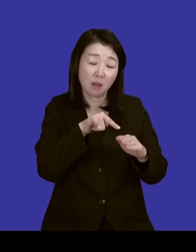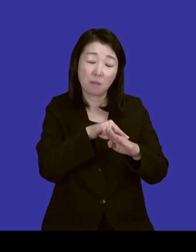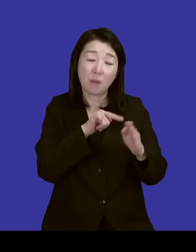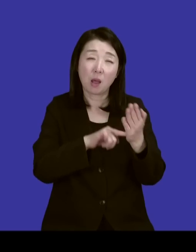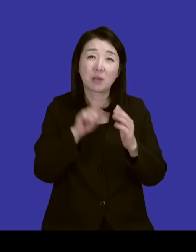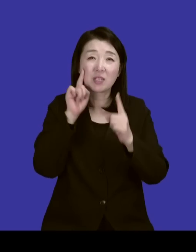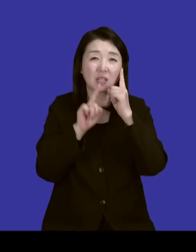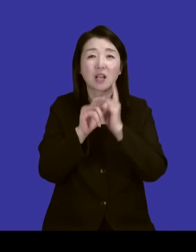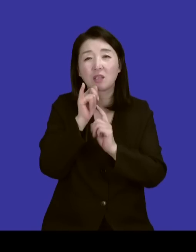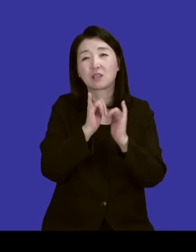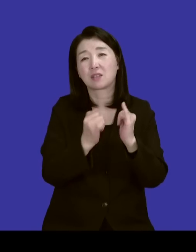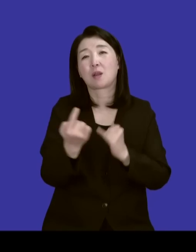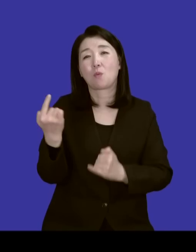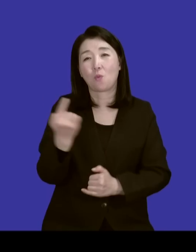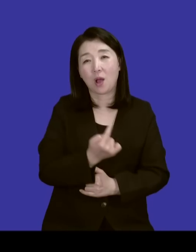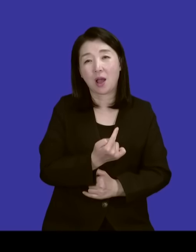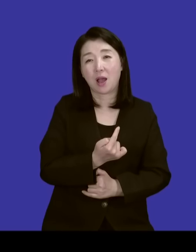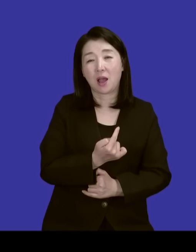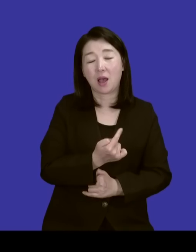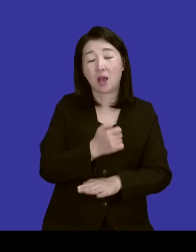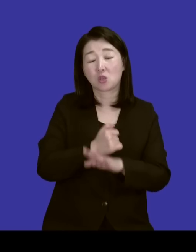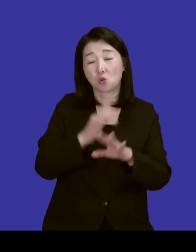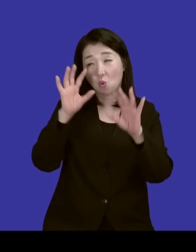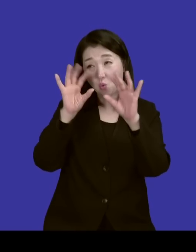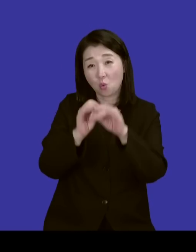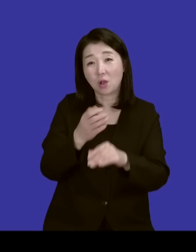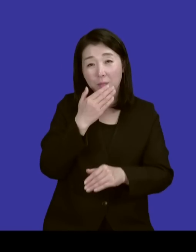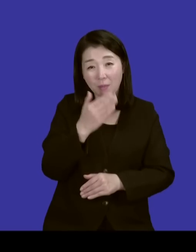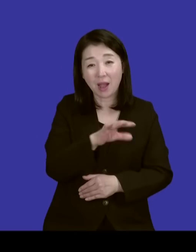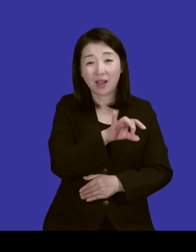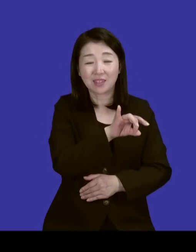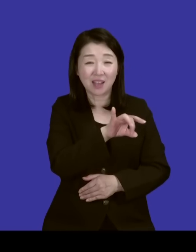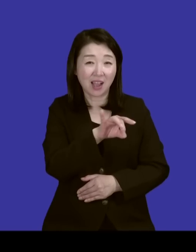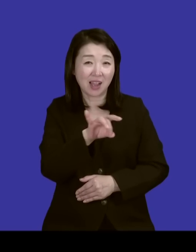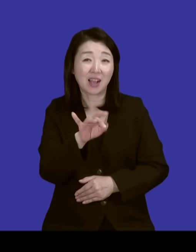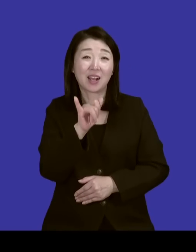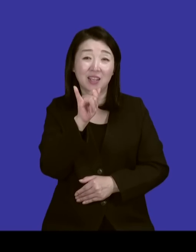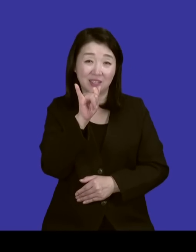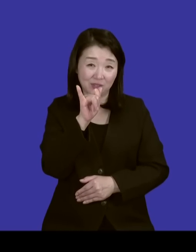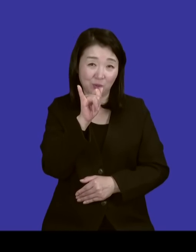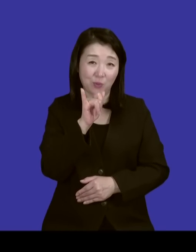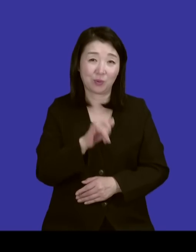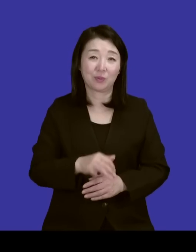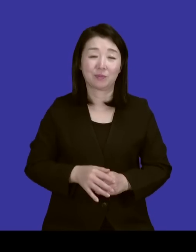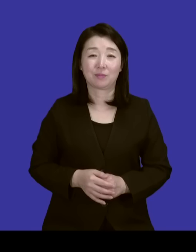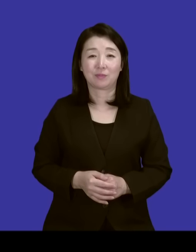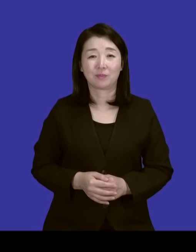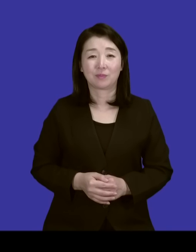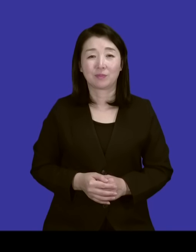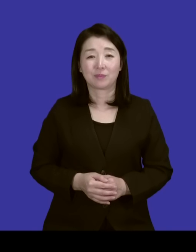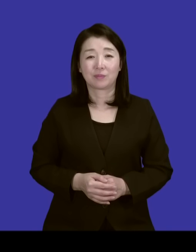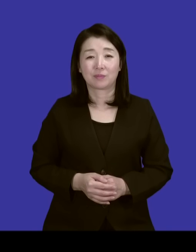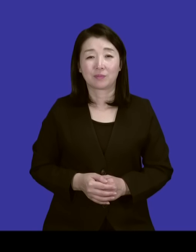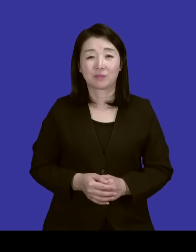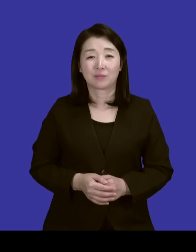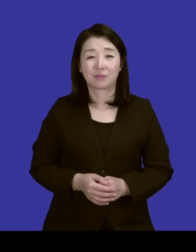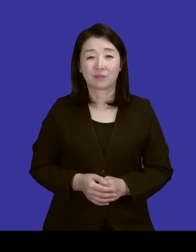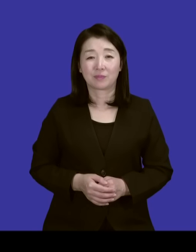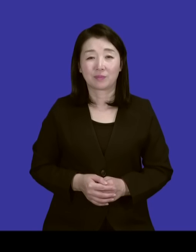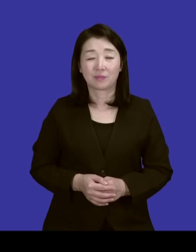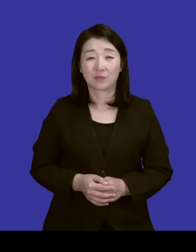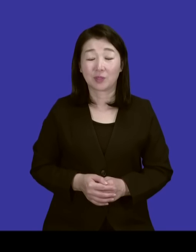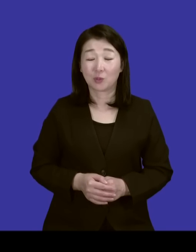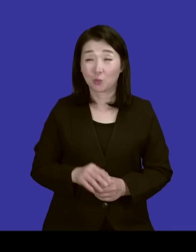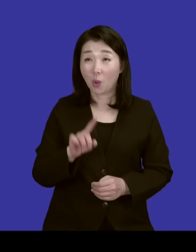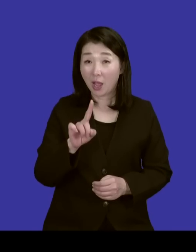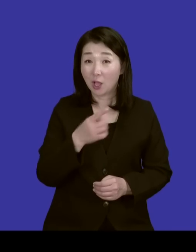공감대를 다 가질 수 있는 그런 거 하나 있다라는 생각이 들고요. 또 하나는 이게